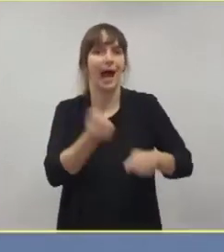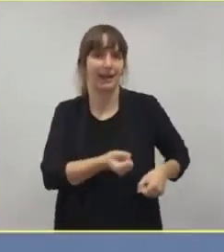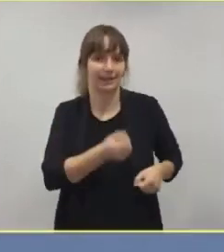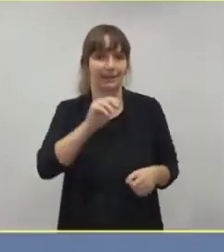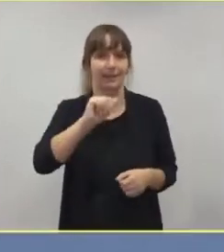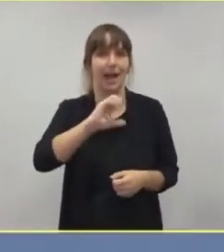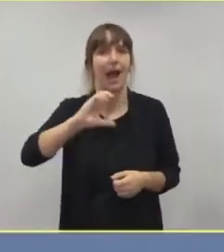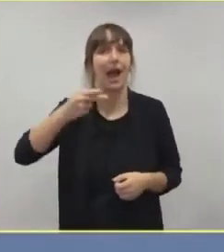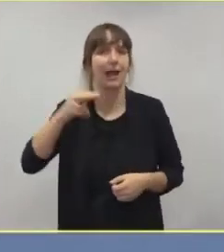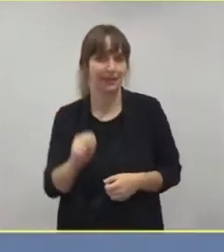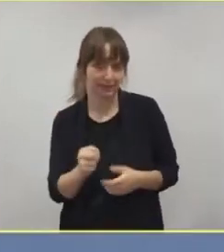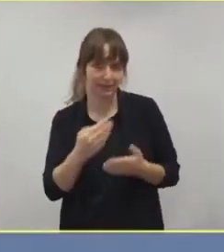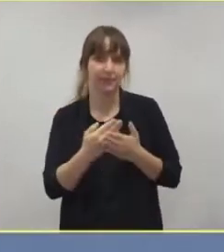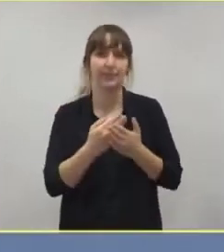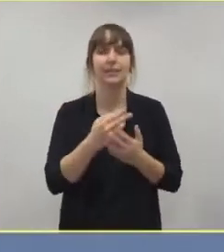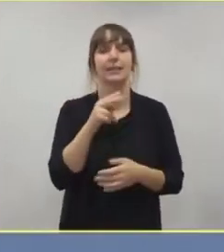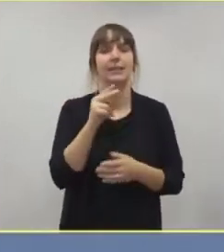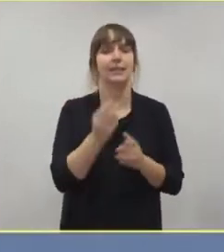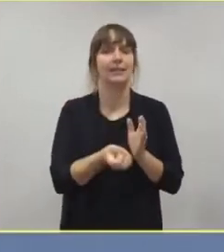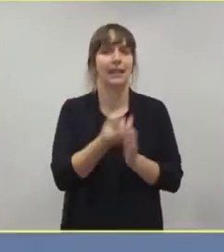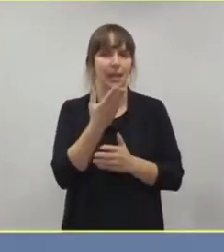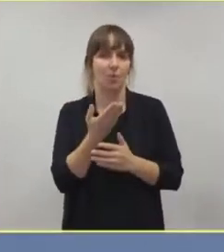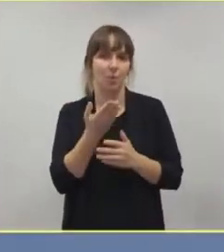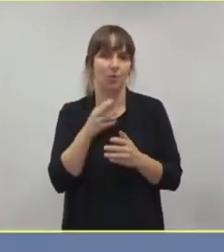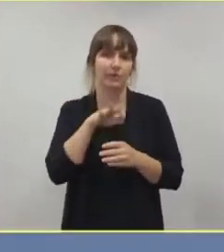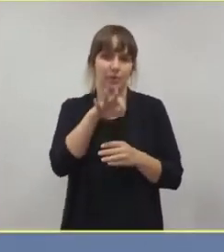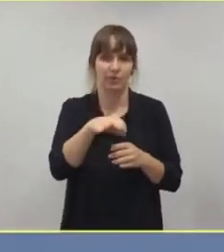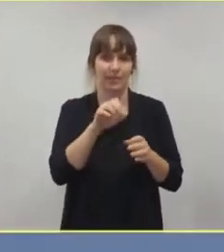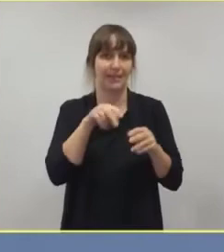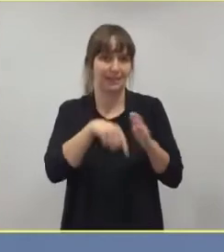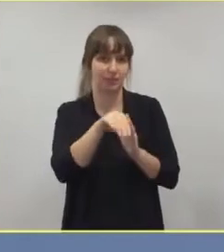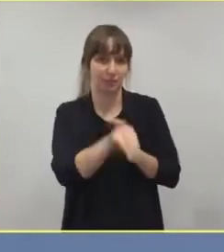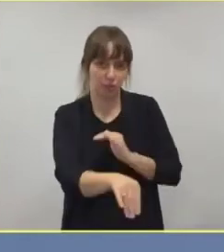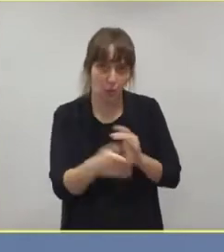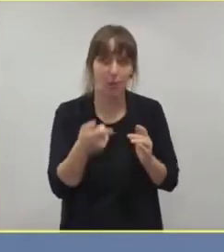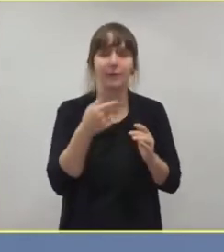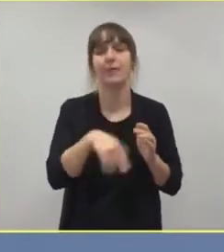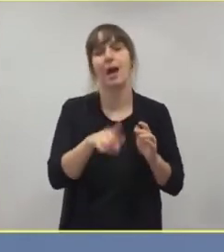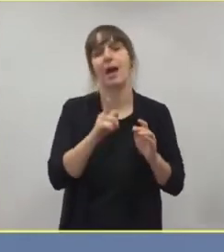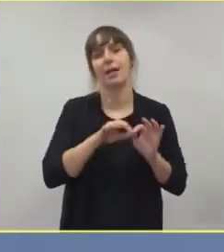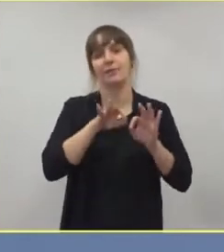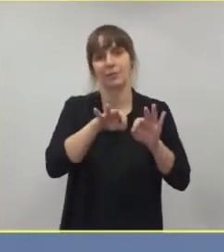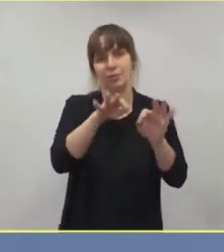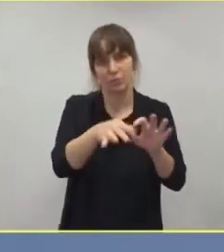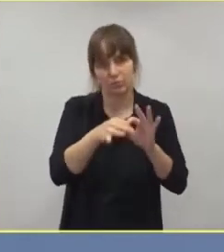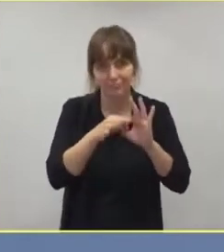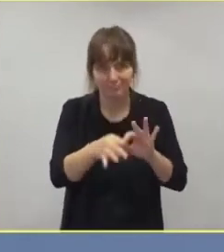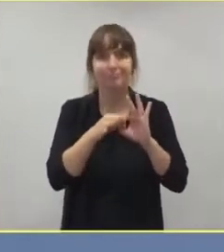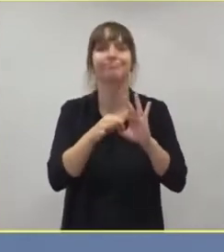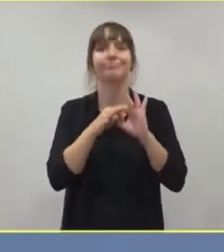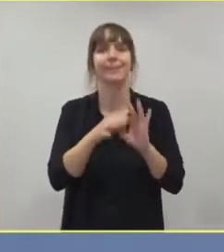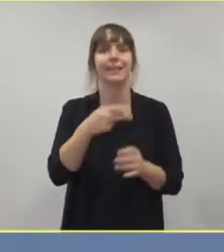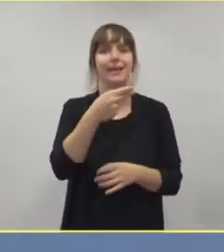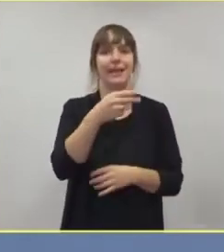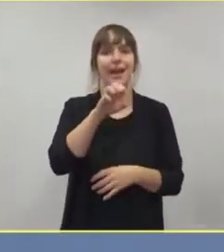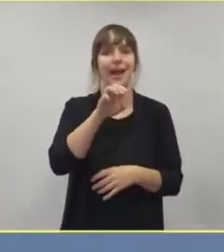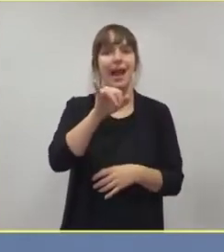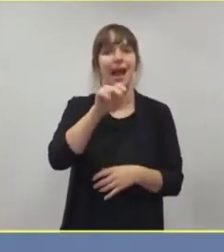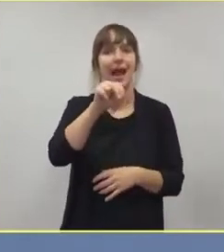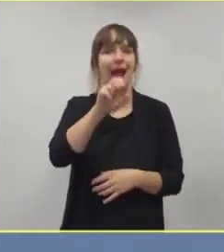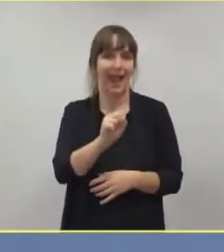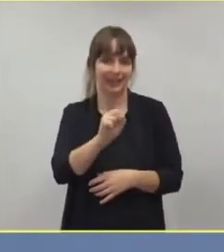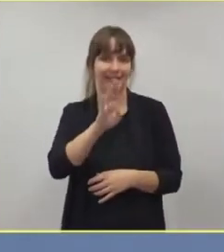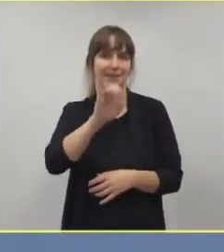der neonatologischen Intensivstation gab es Kontaminationen, Infektionen über den Heinsberger Karneval. Da wäre eine ganze Station